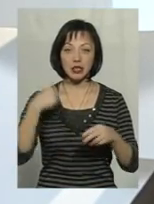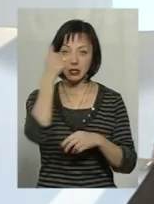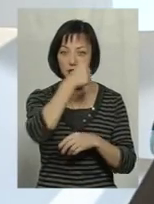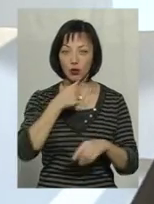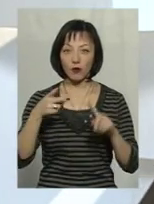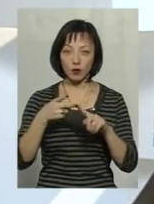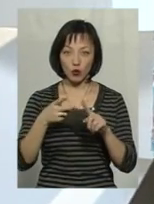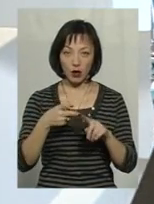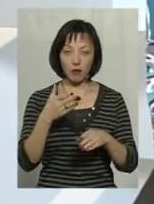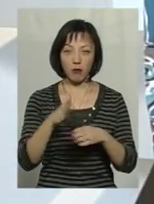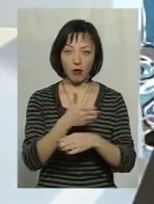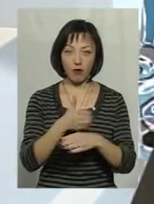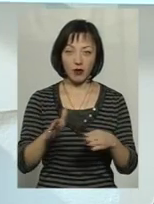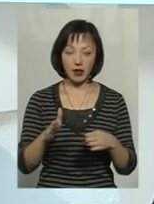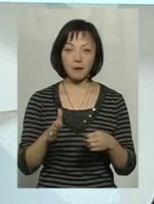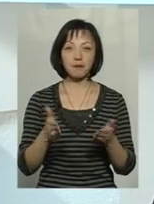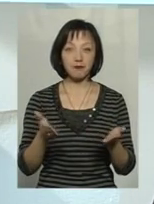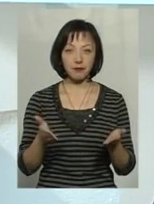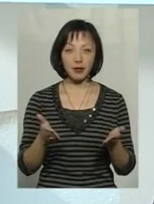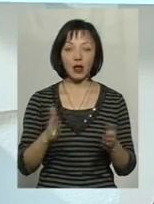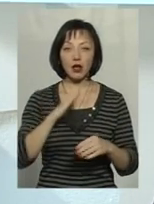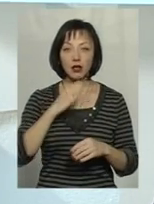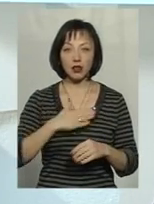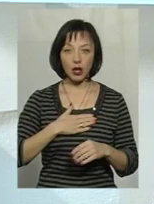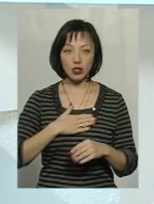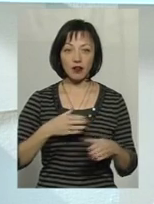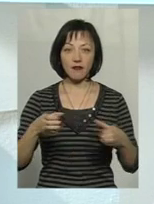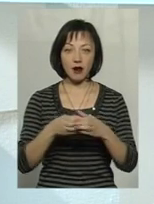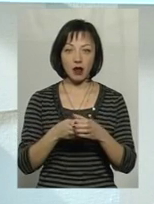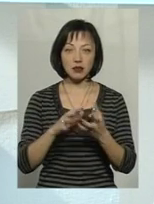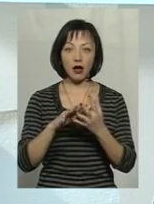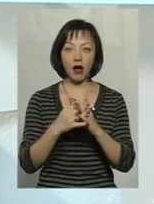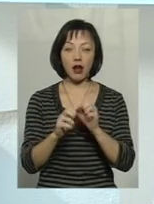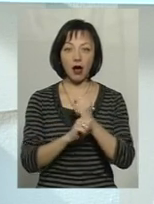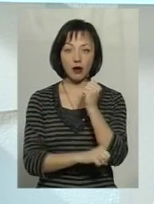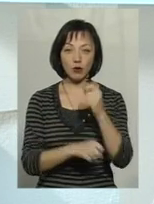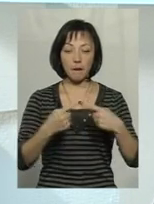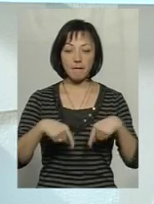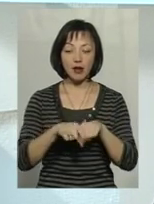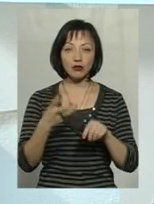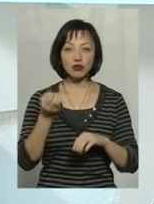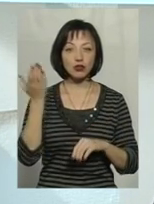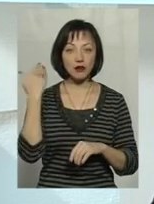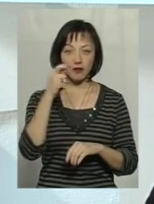другій половині, так. Тобто, наша фракція аграрної партії ще в квітні